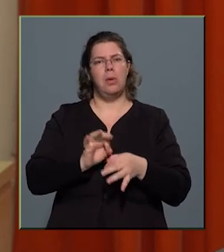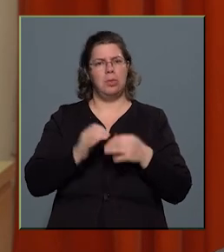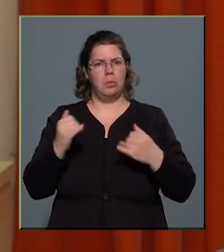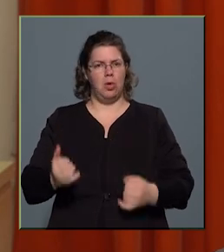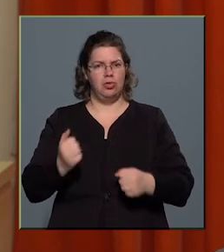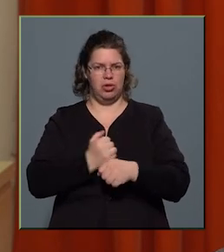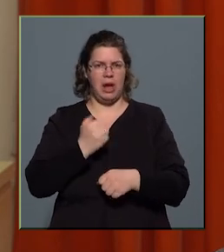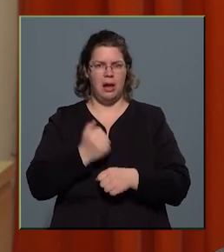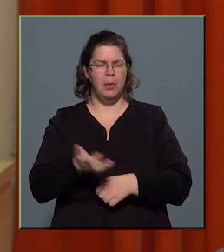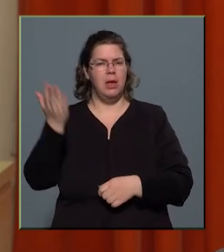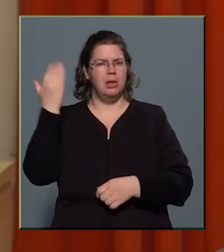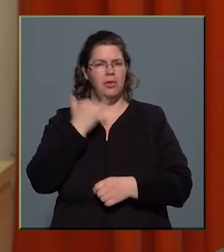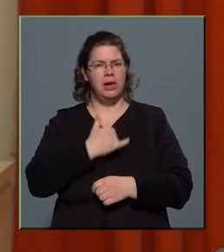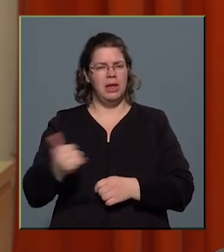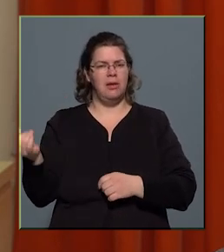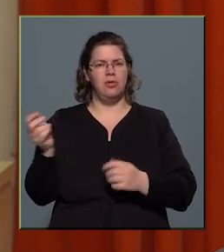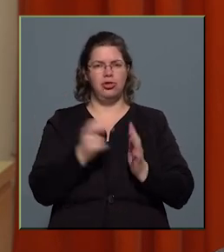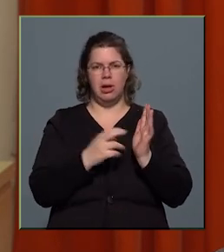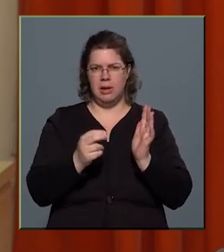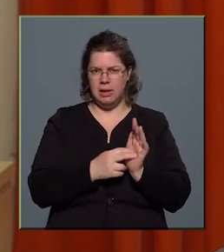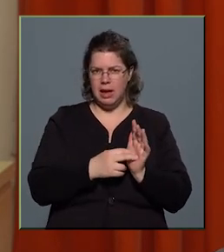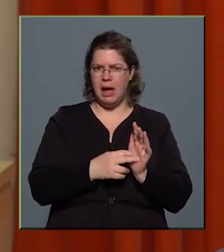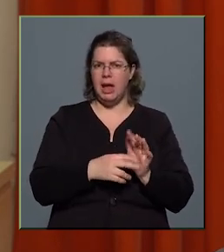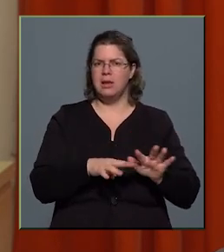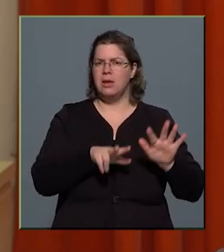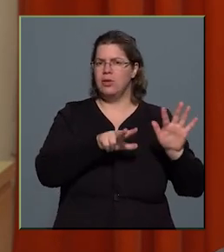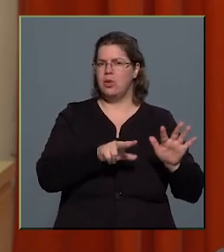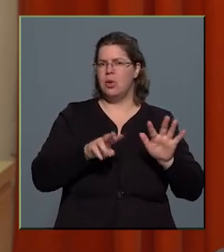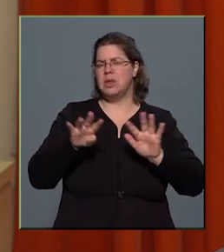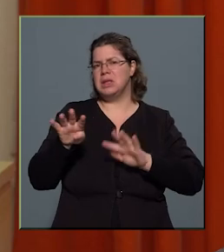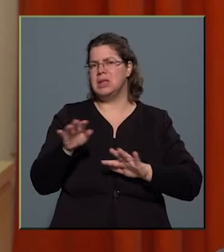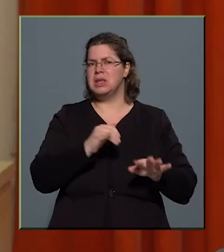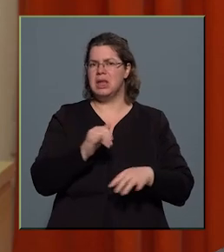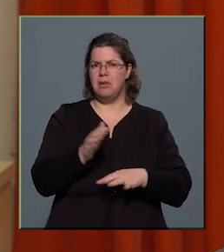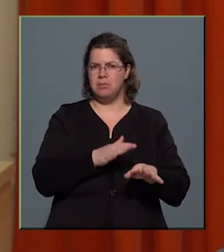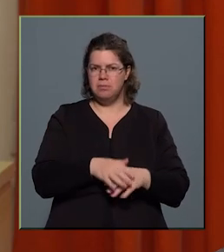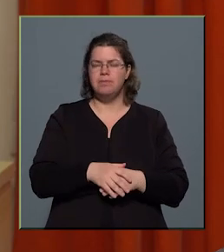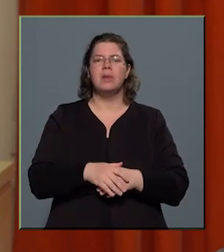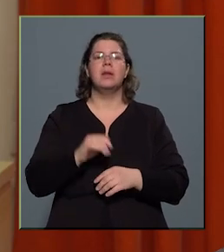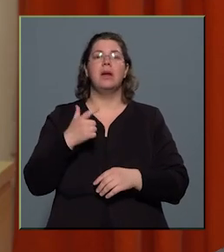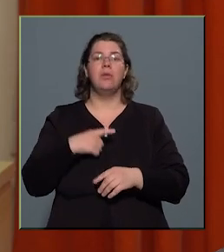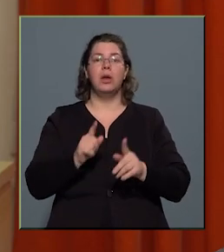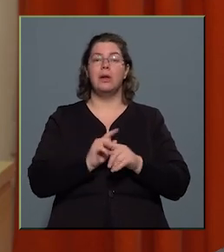évi statisztikát, 8 és 9 között van, de volt éve, amikor 10 felett is volt.